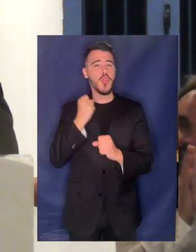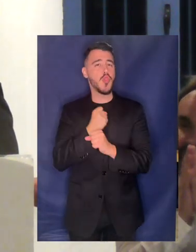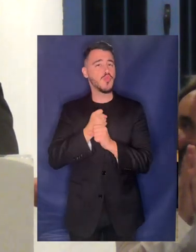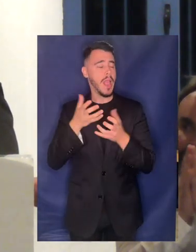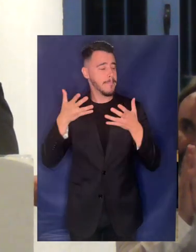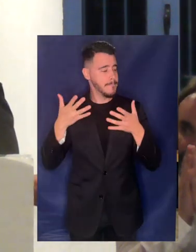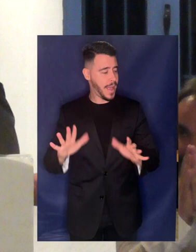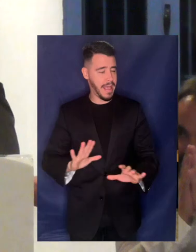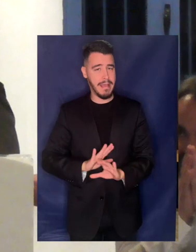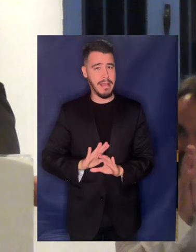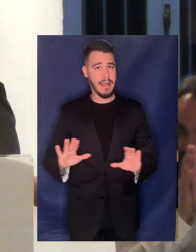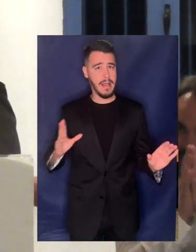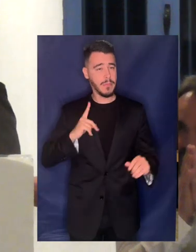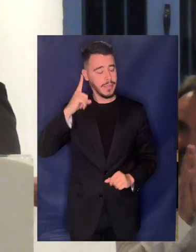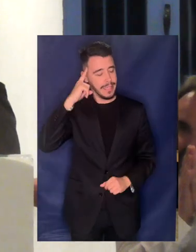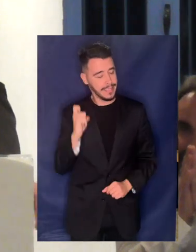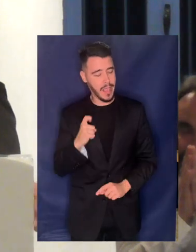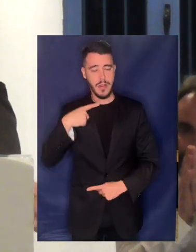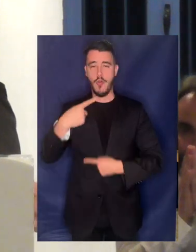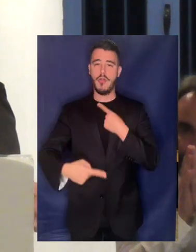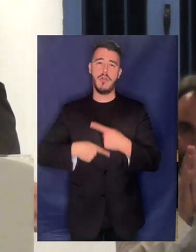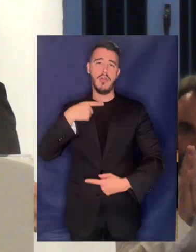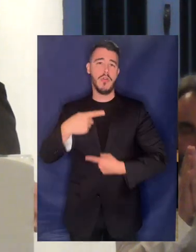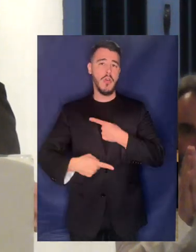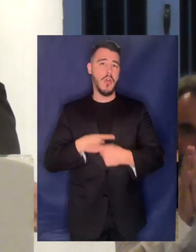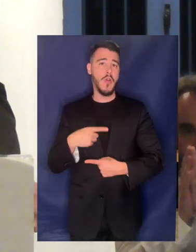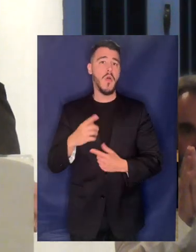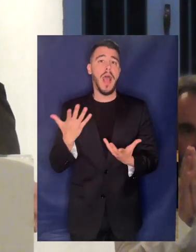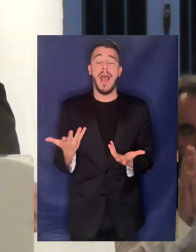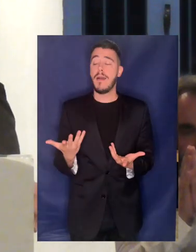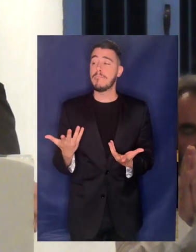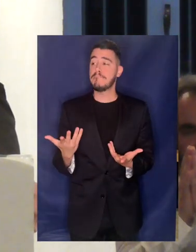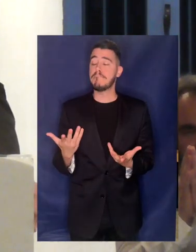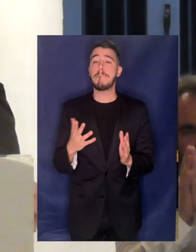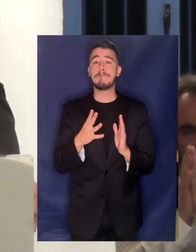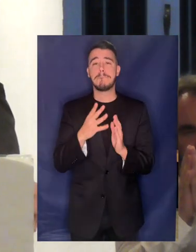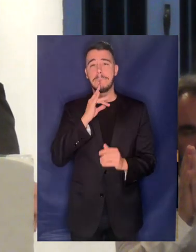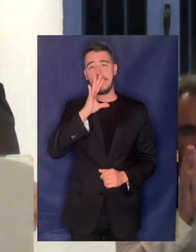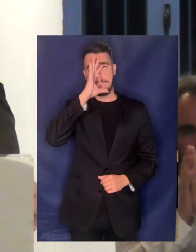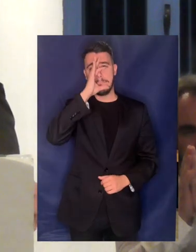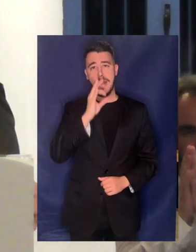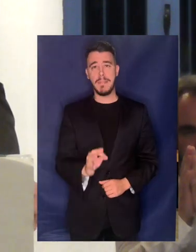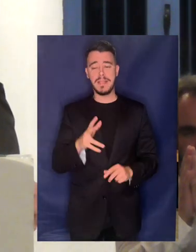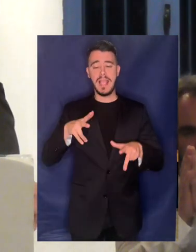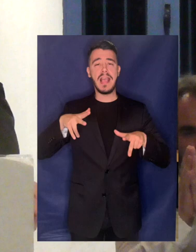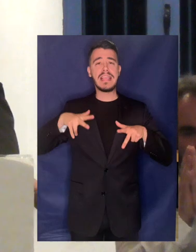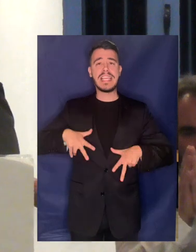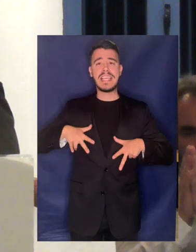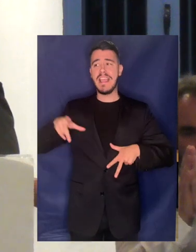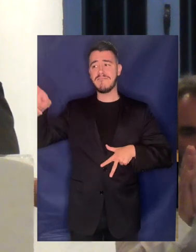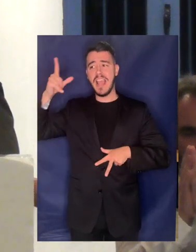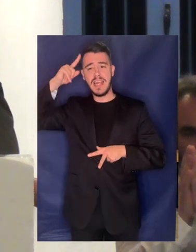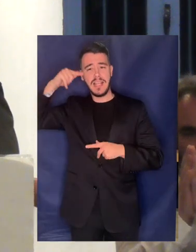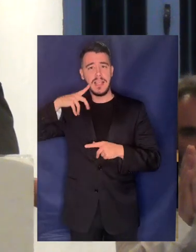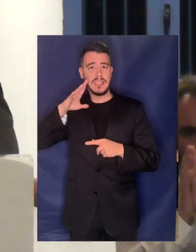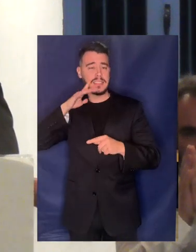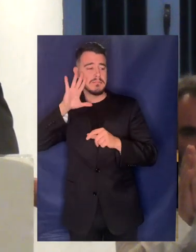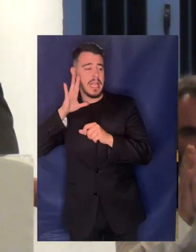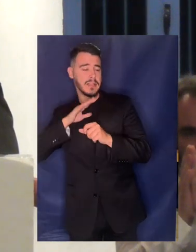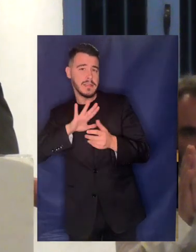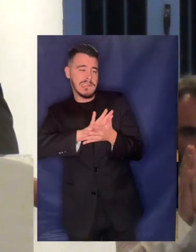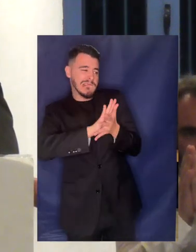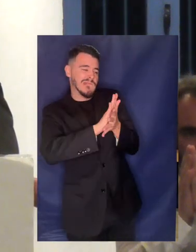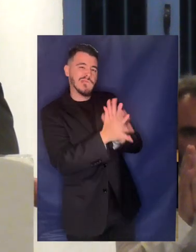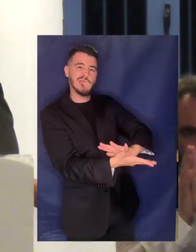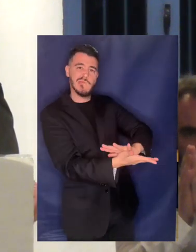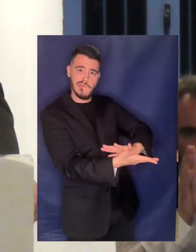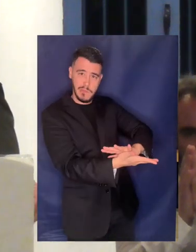αγώνα και πραγματικά τι σημαίνει ένα σύστημα ολόκληρο να σε έχει απέναντι και να προσπαθεί να σε εξοντώσει το πήρα και όταν με